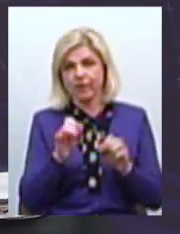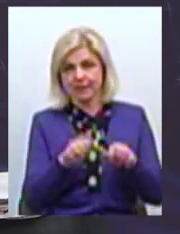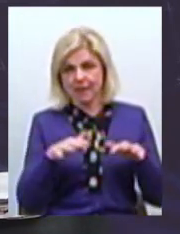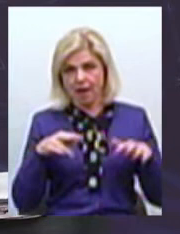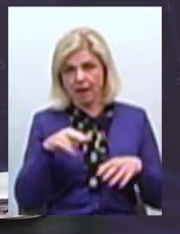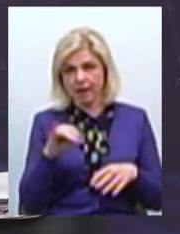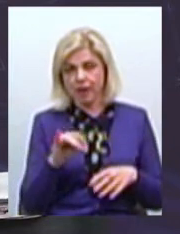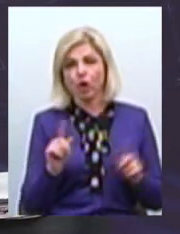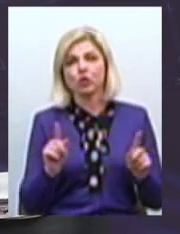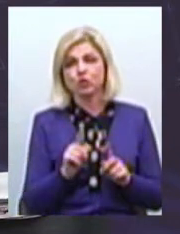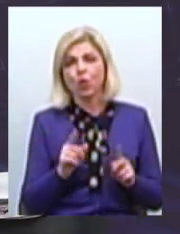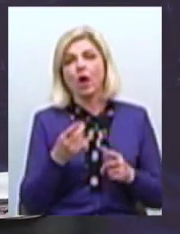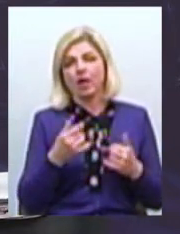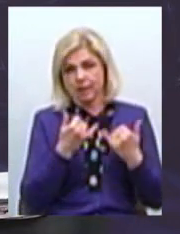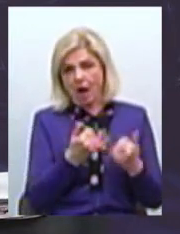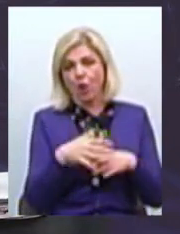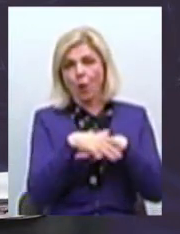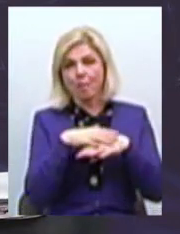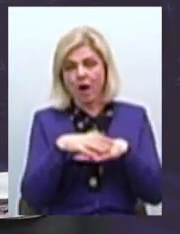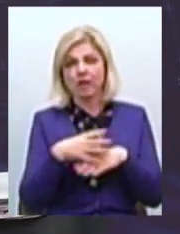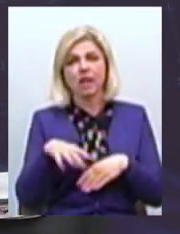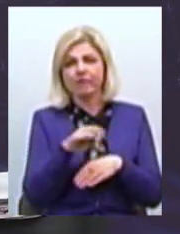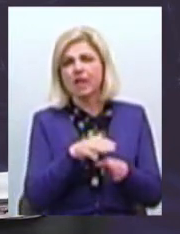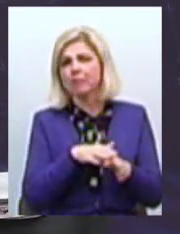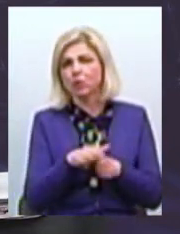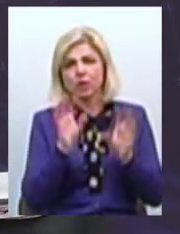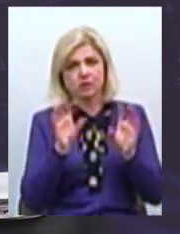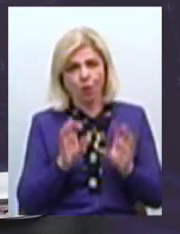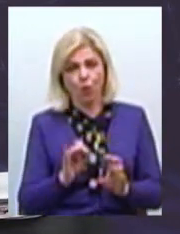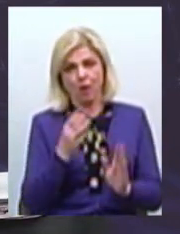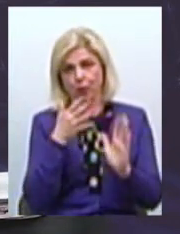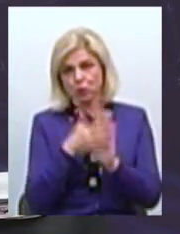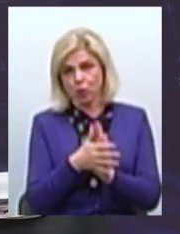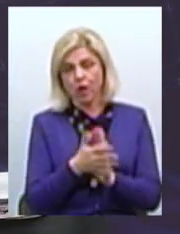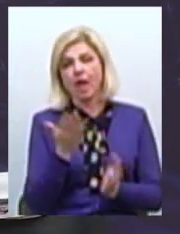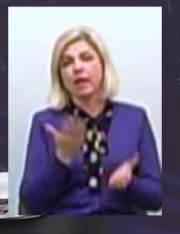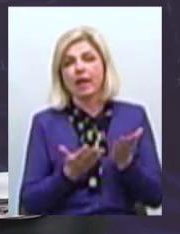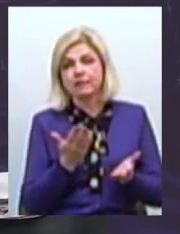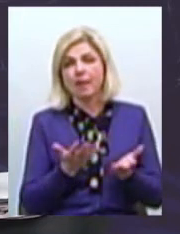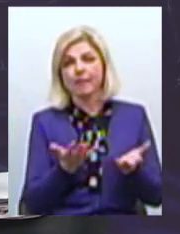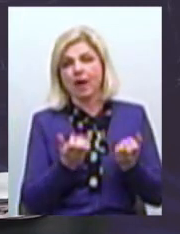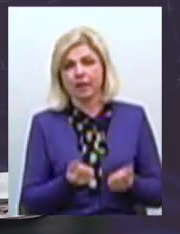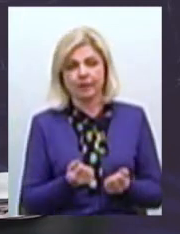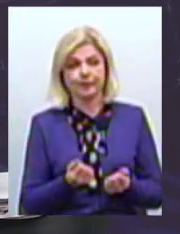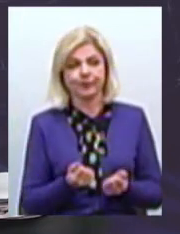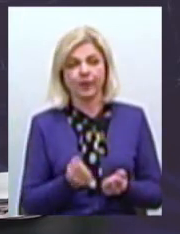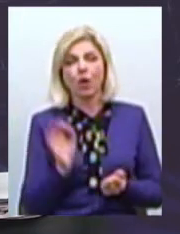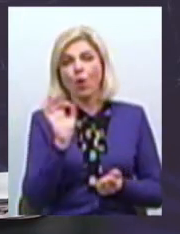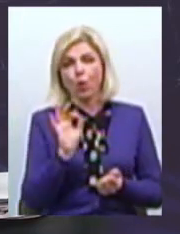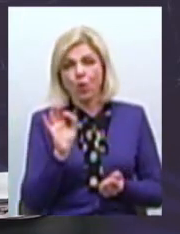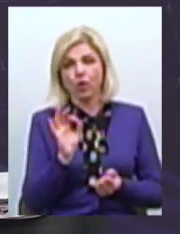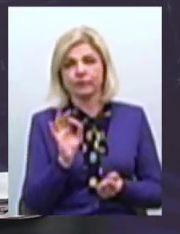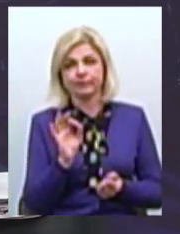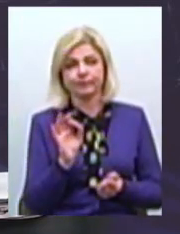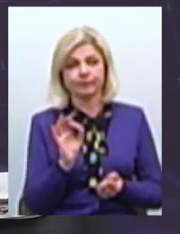скажімо так, для громади, що все абсолютно законне і все прозоро Якщо брати про саму, скажімо